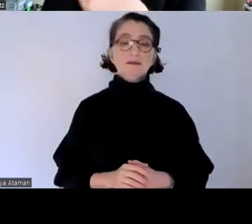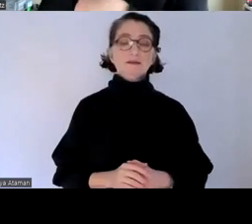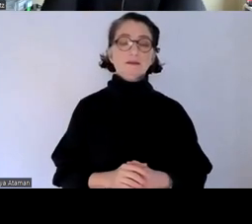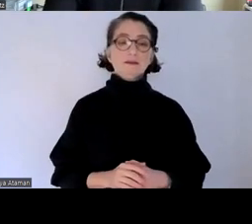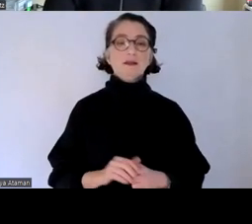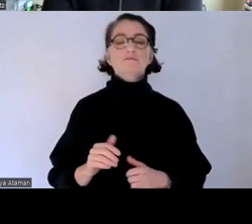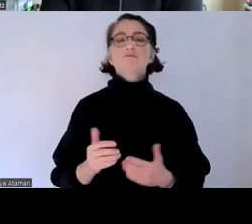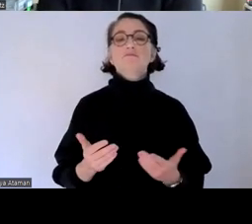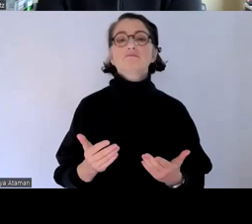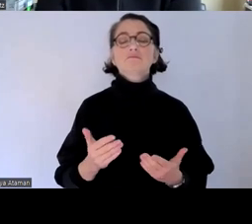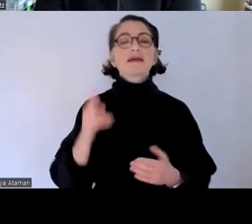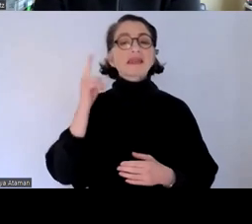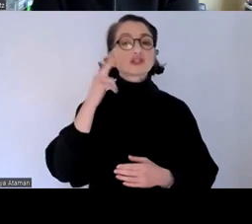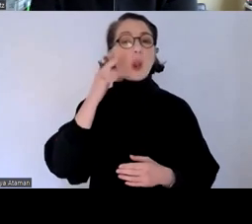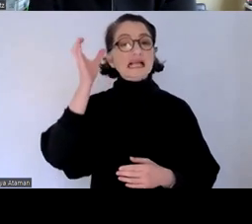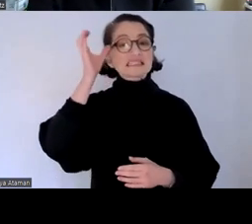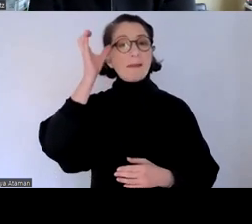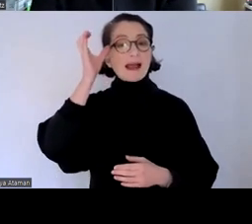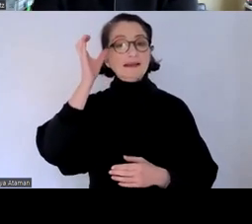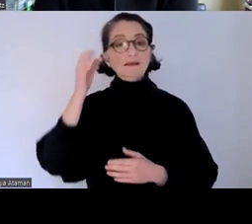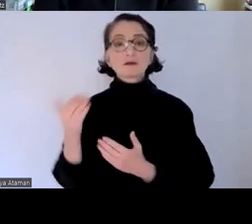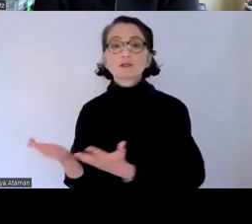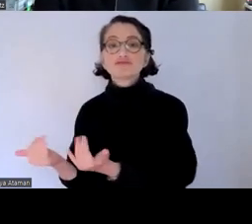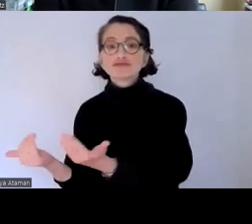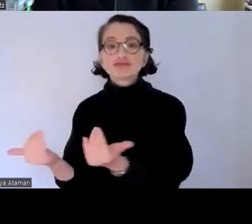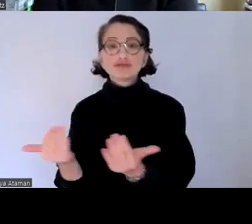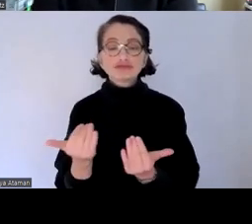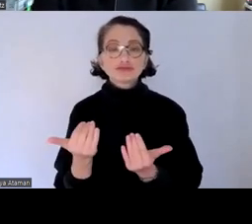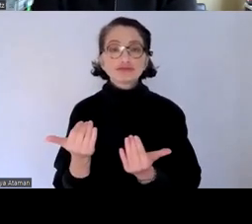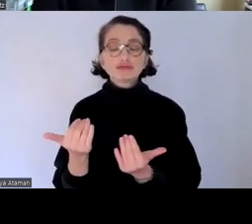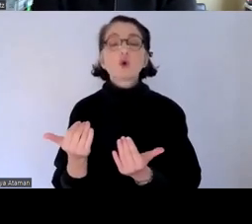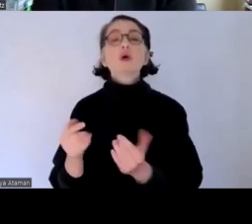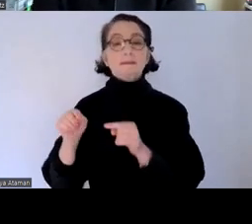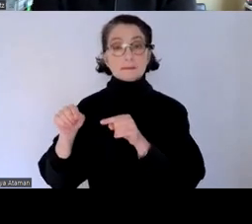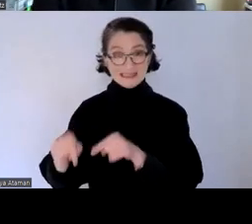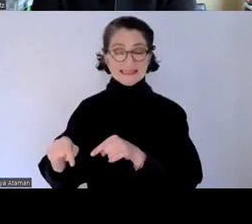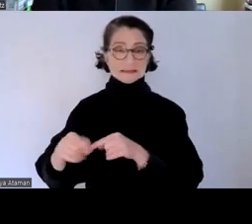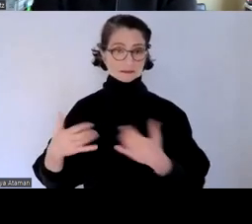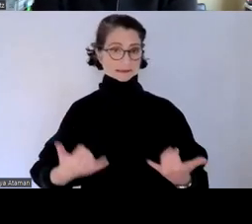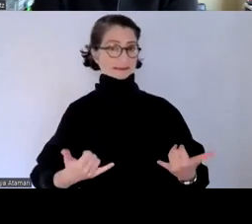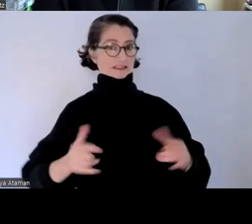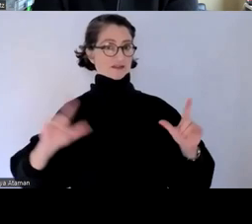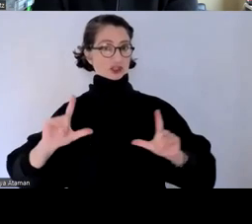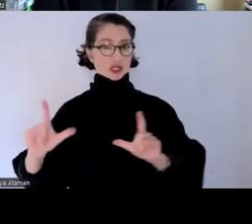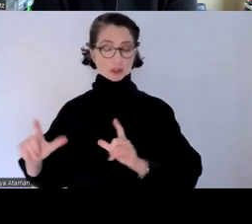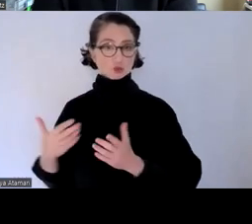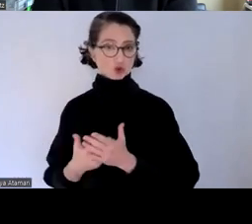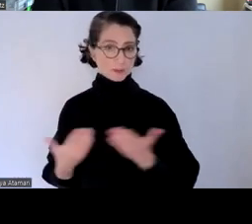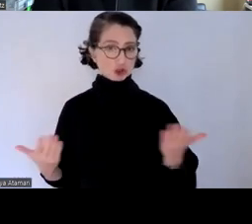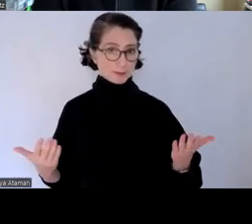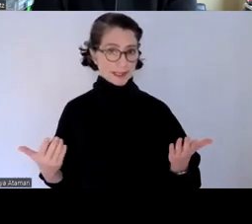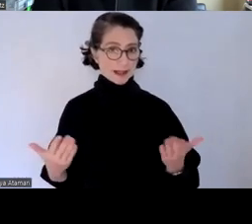nationale experten berufen die eben genau in solchen veranstaltungen wie der unsregen der heutigen